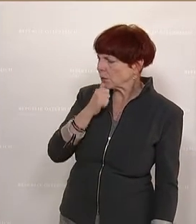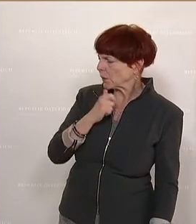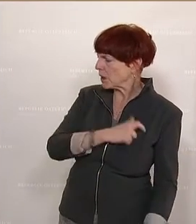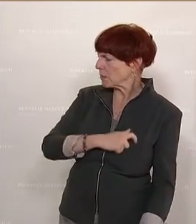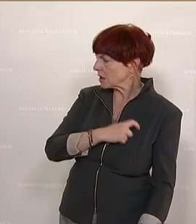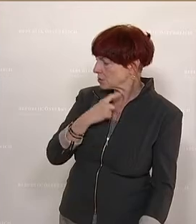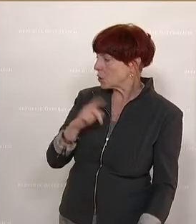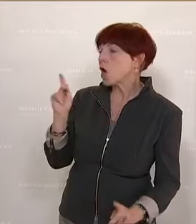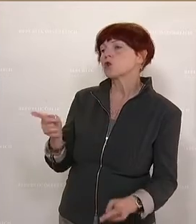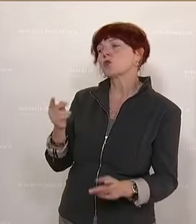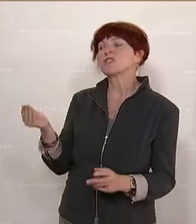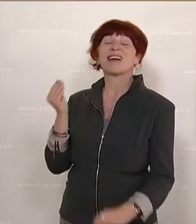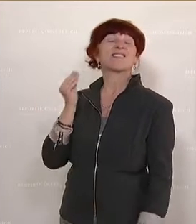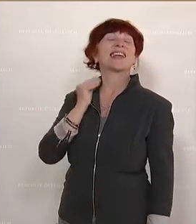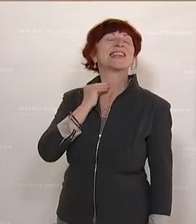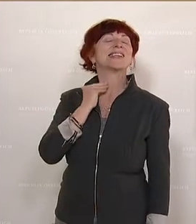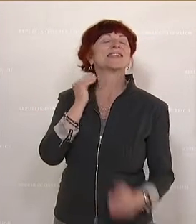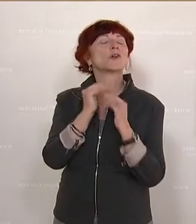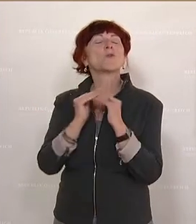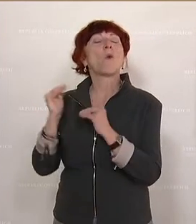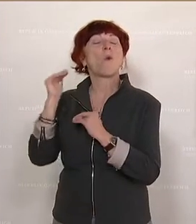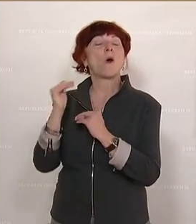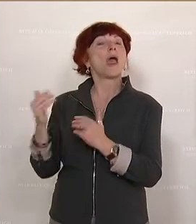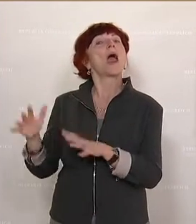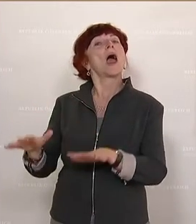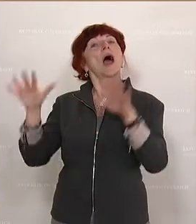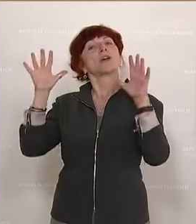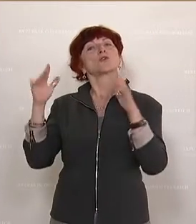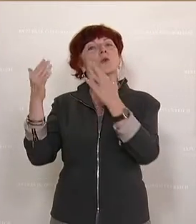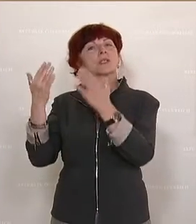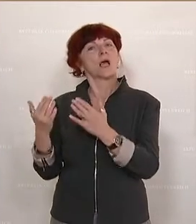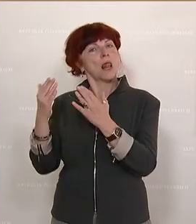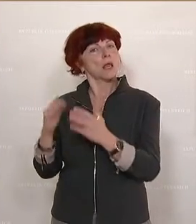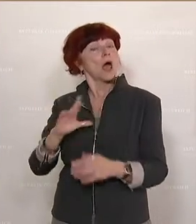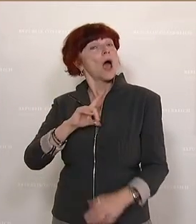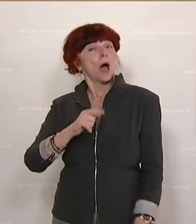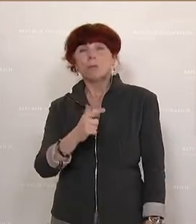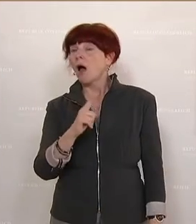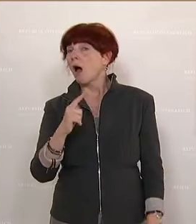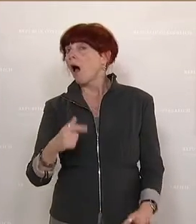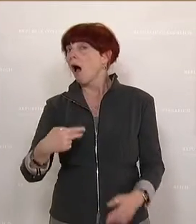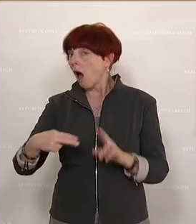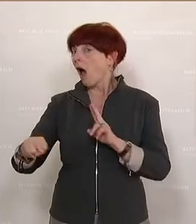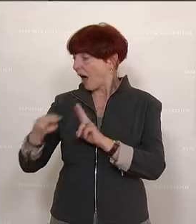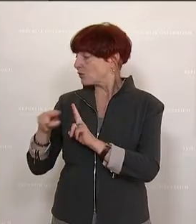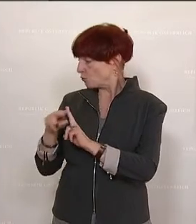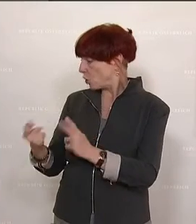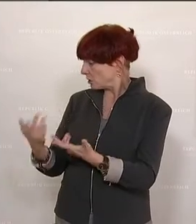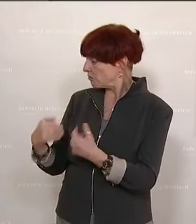genießen besonders hohe Asylzahlen. Auf jeden Fall wird man uns ein bisschen Antworten dazu erwarten.